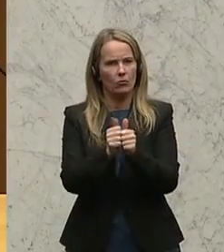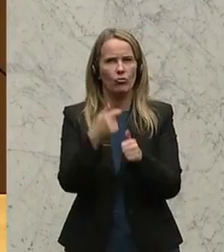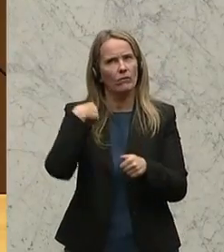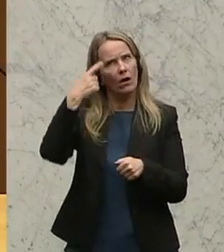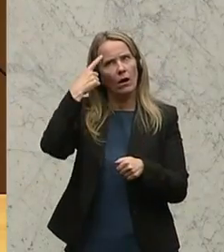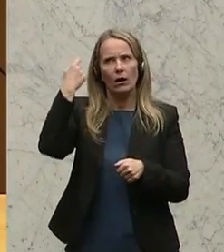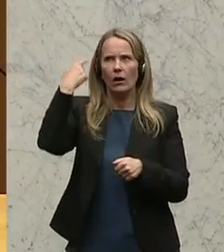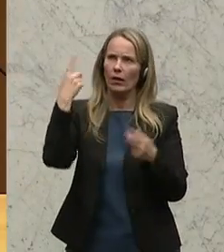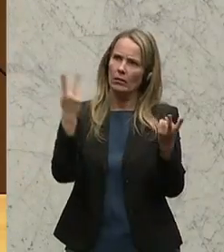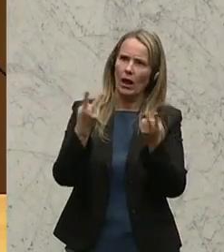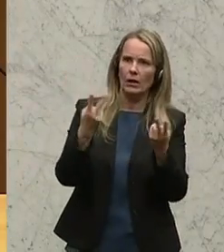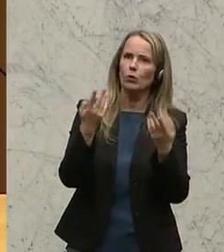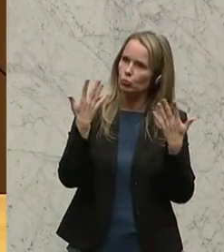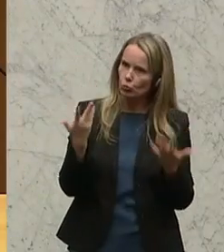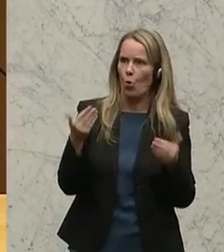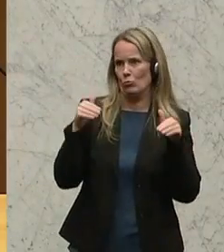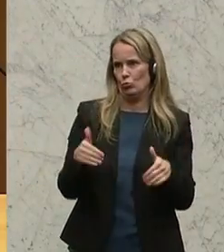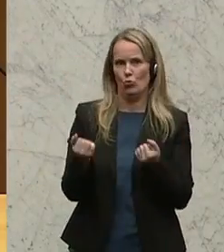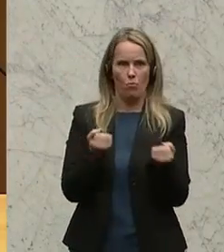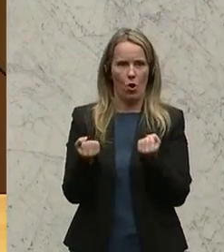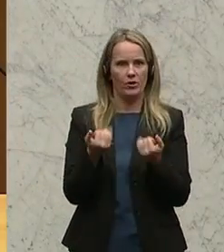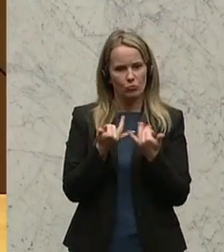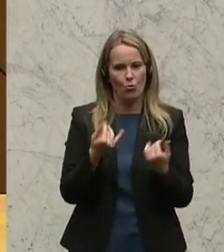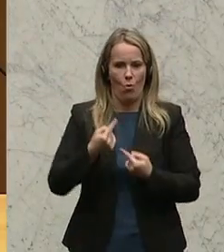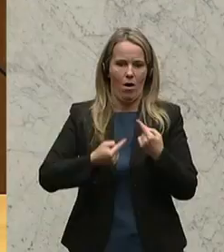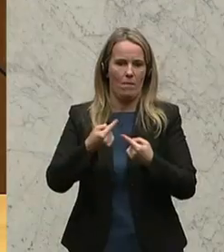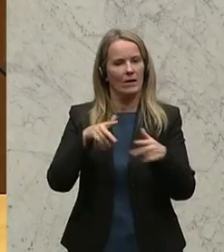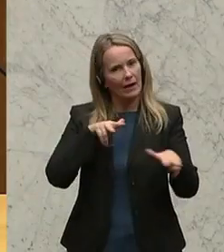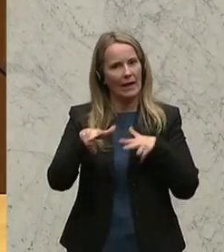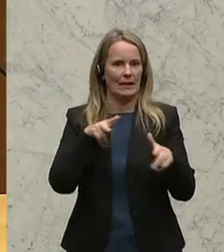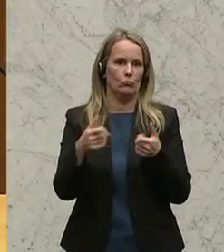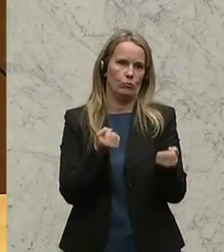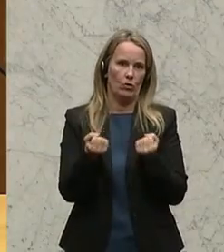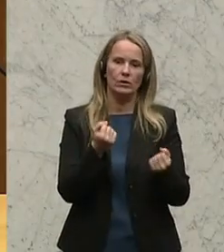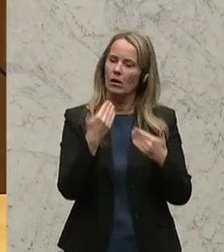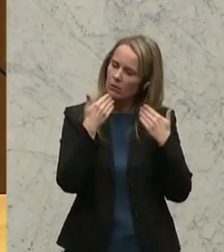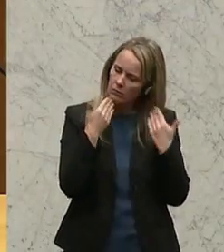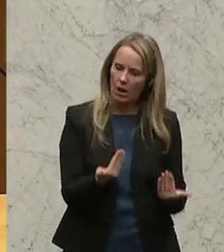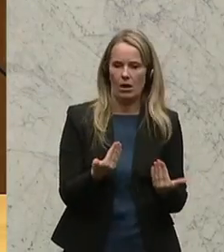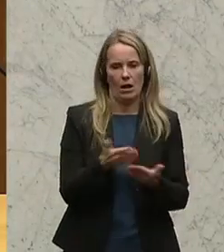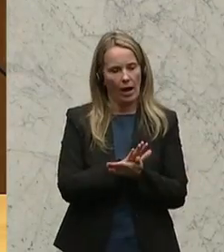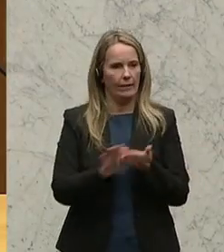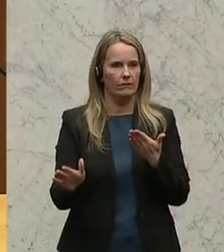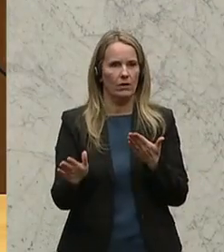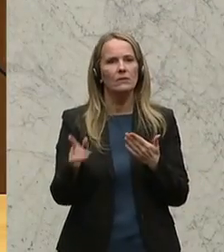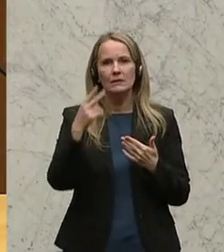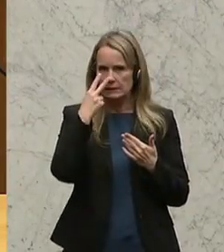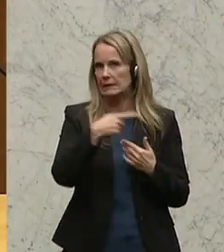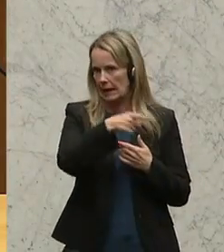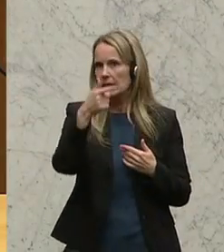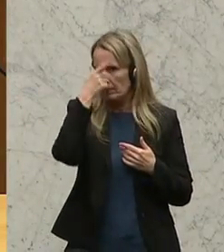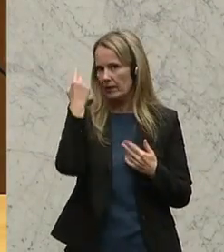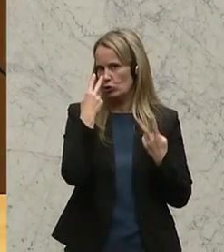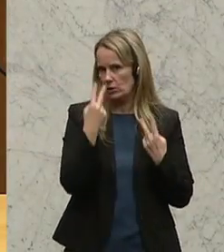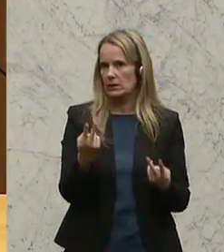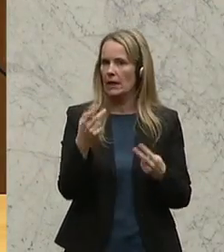gefühlt. Und so muss Politik und so funktioniert Regierungspolitik. Und dafür bedanke ich mich einfach und ich glaube, die Menschen sehen es auch. Das ist